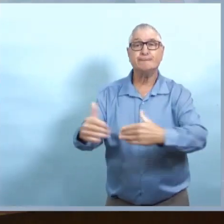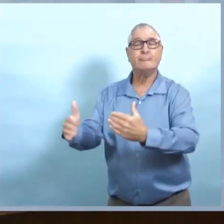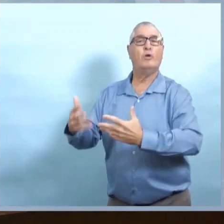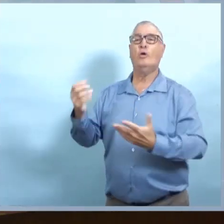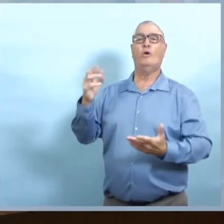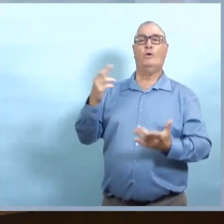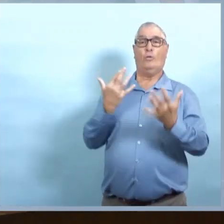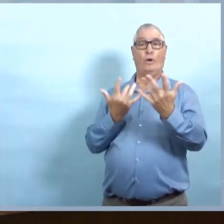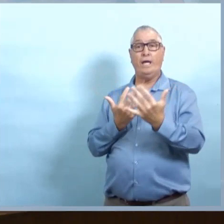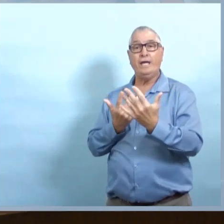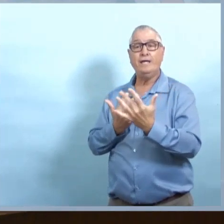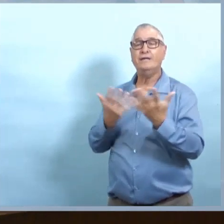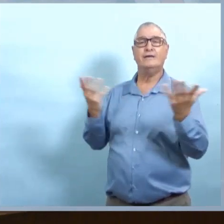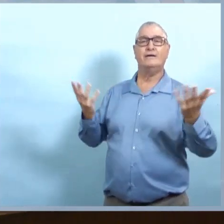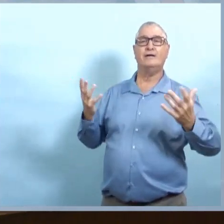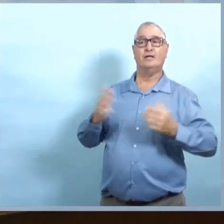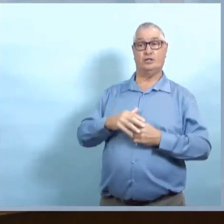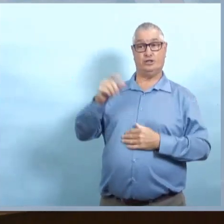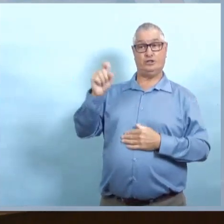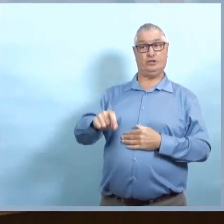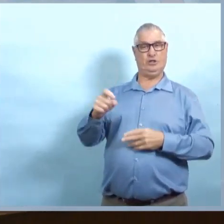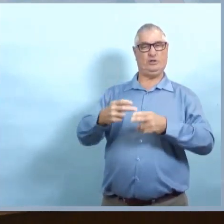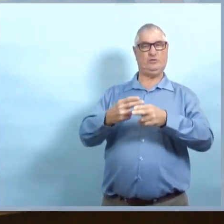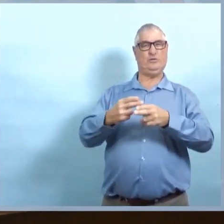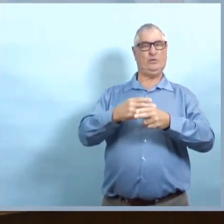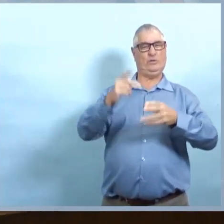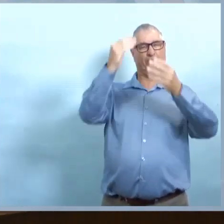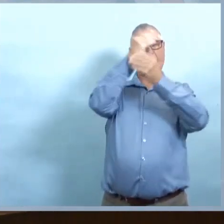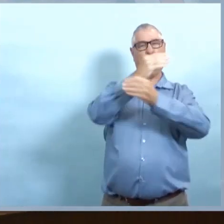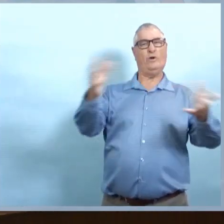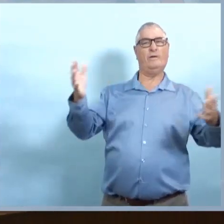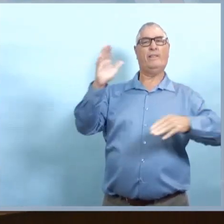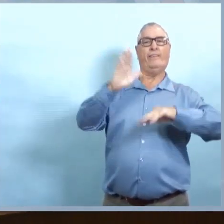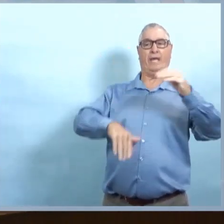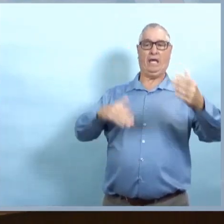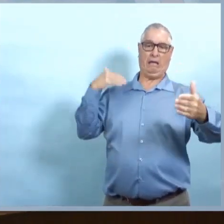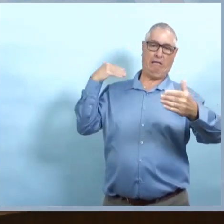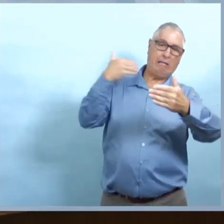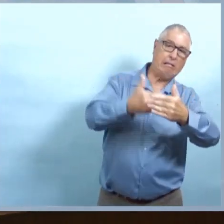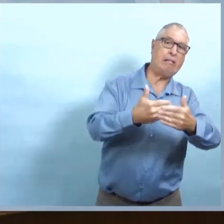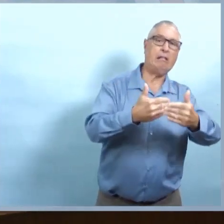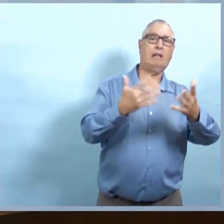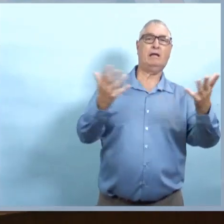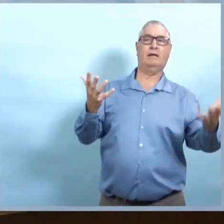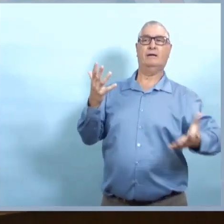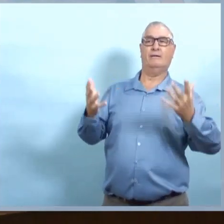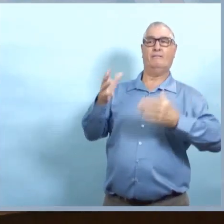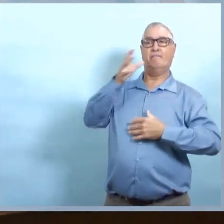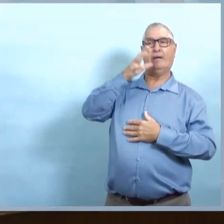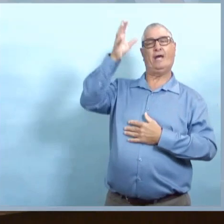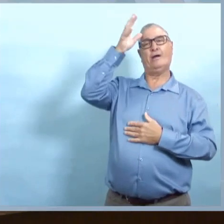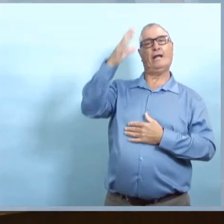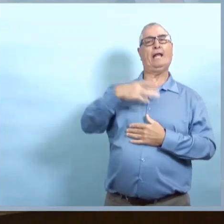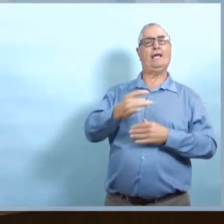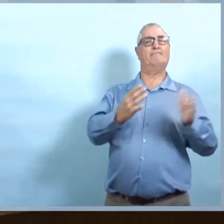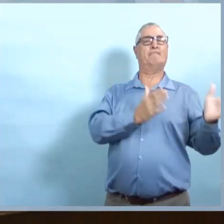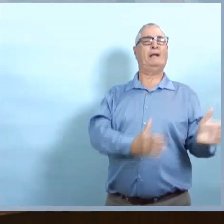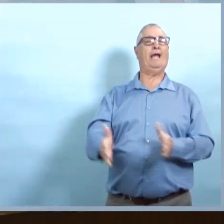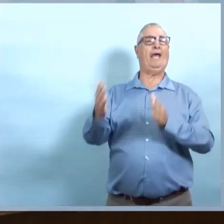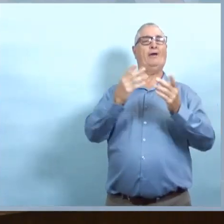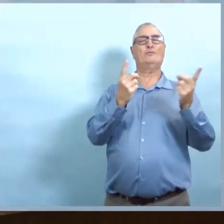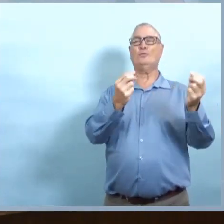concerne aussi l'Halloween. Les parents se posent déjà des questions, nous parlent des costumes. Et vu la pression qu'on met